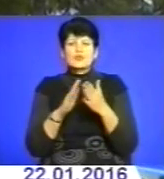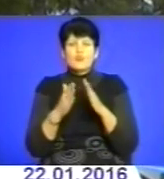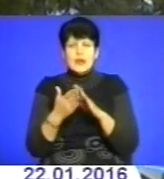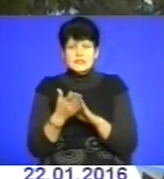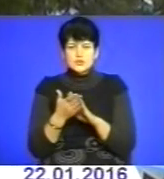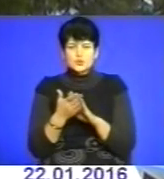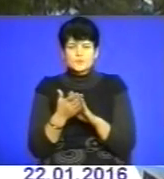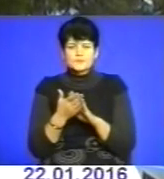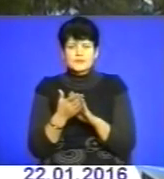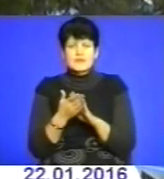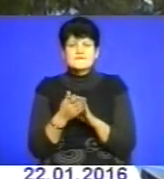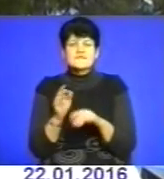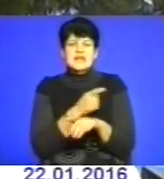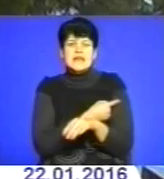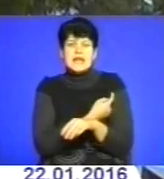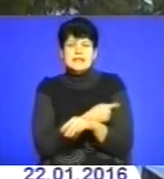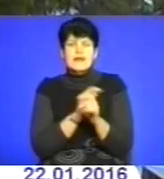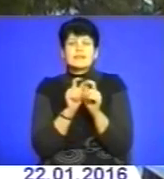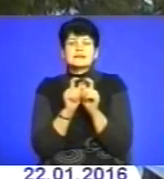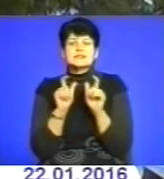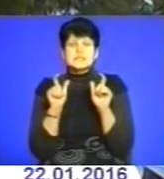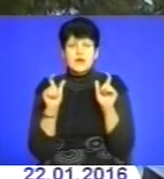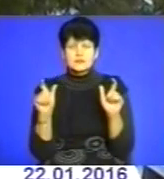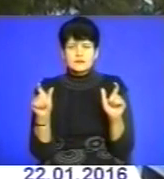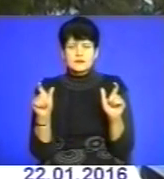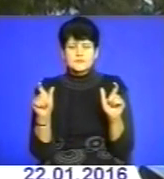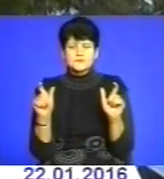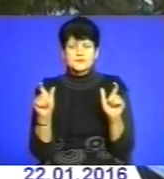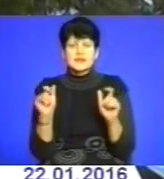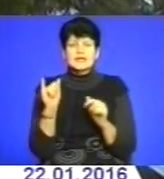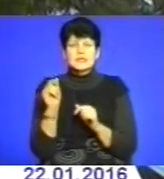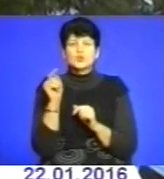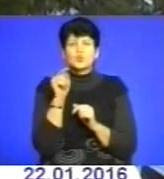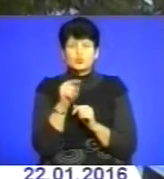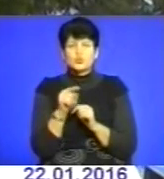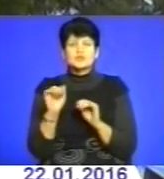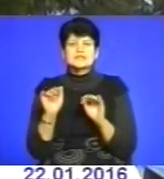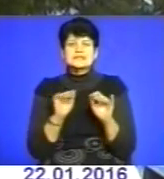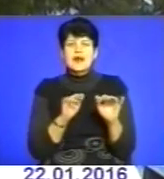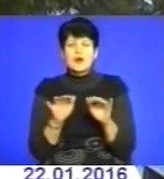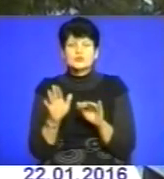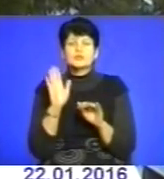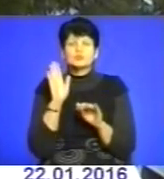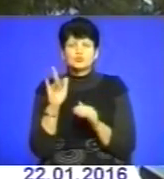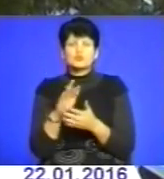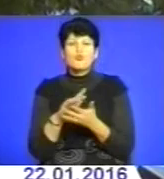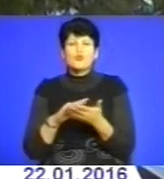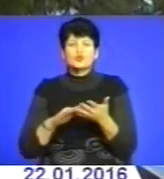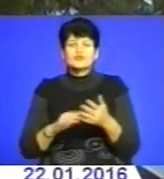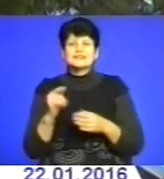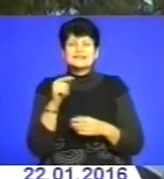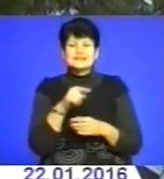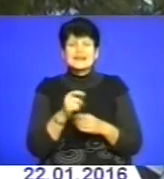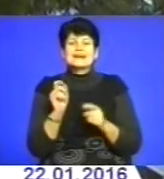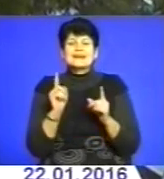в лікарняних закладах, і тому заходи будуть продовжені, тільки в нас з